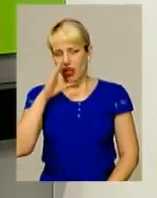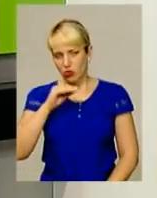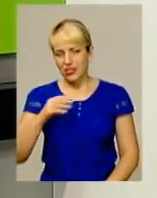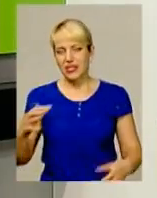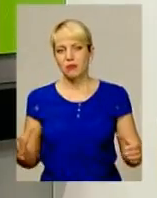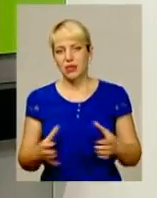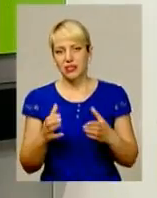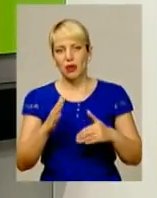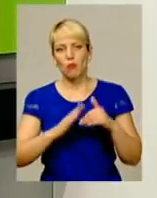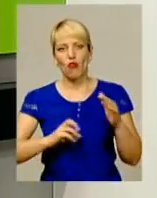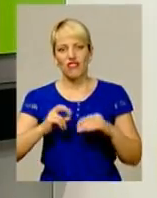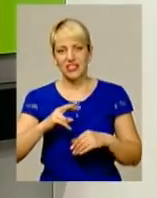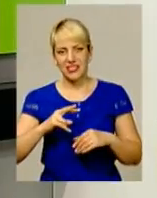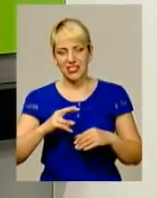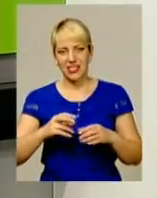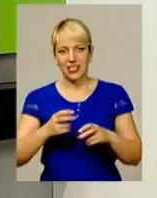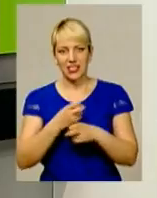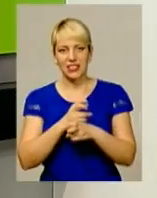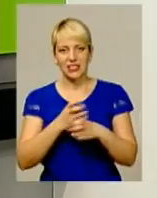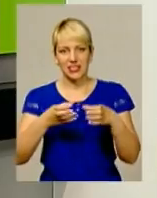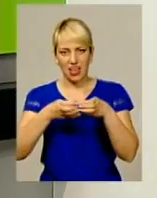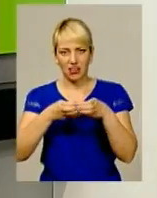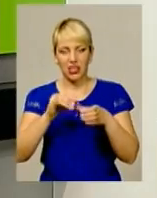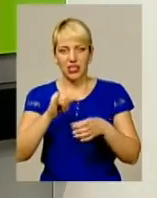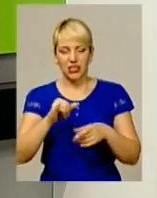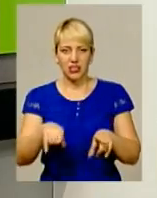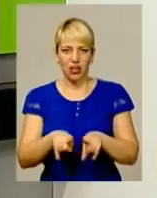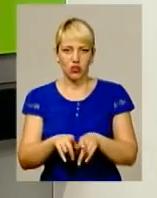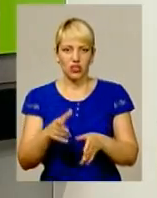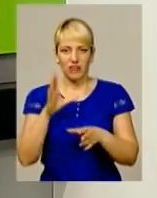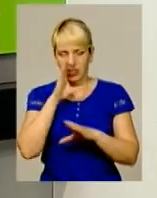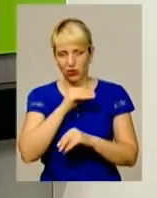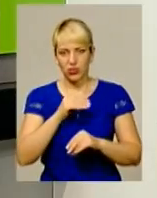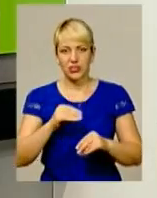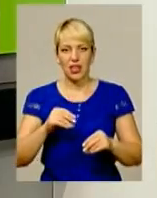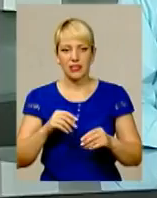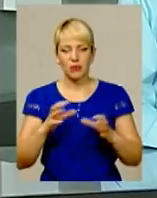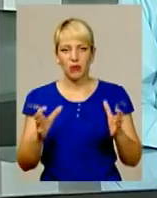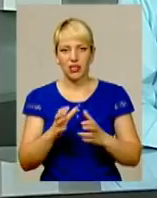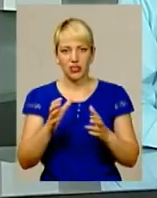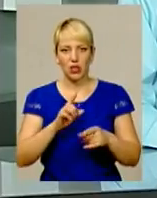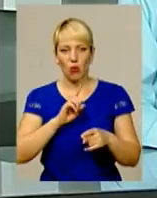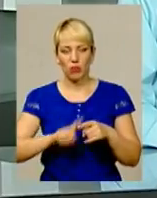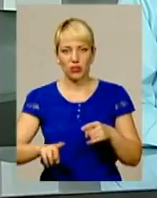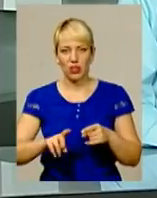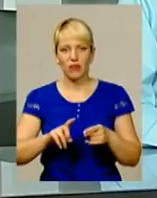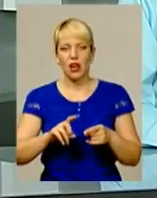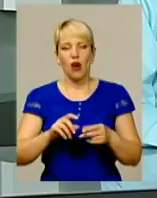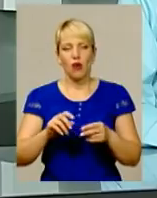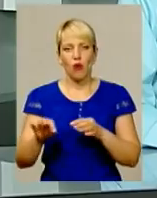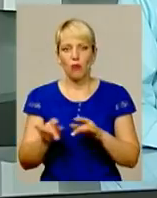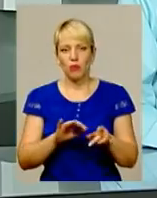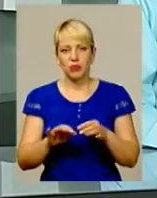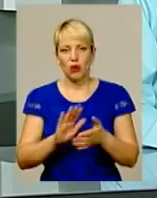професійне ядро, кістяк, так і нам вдалося зберегти оперативну обстановку під контролем в